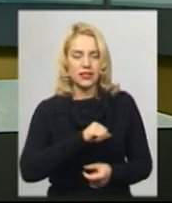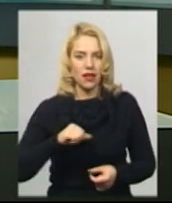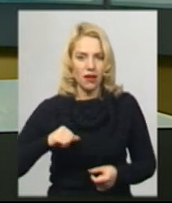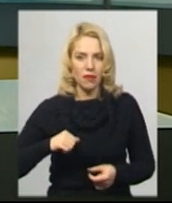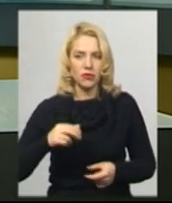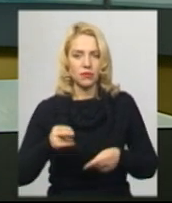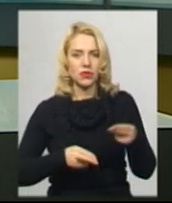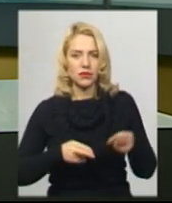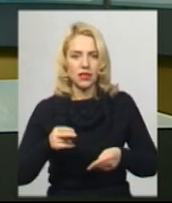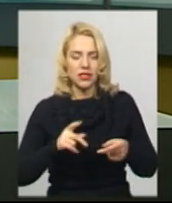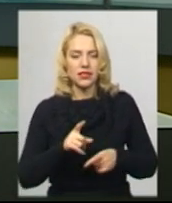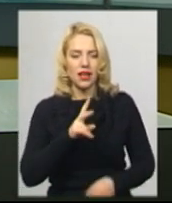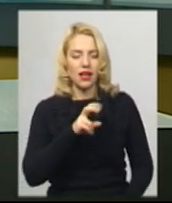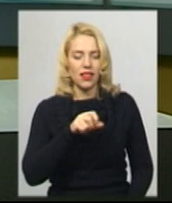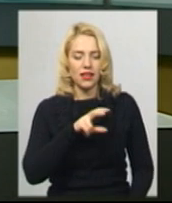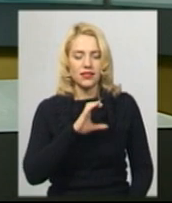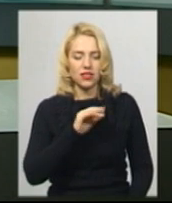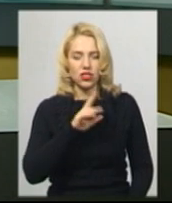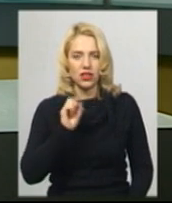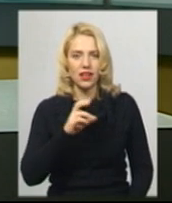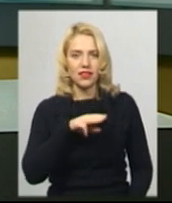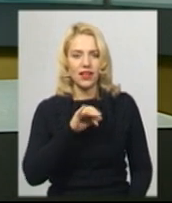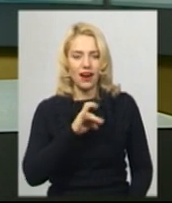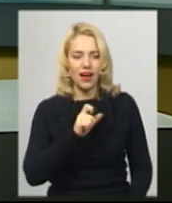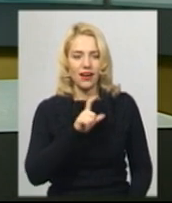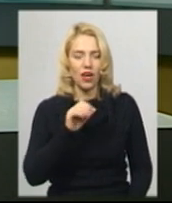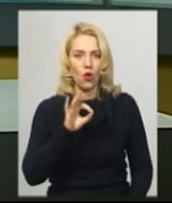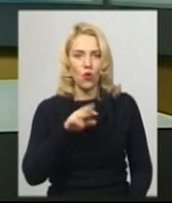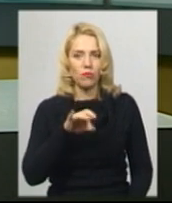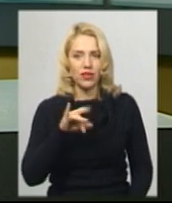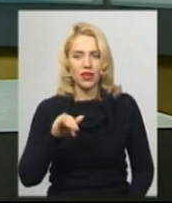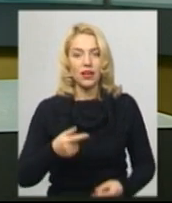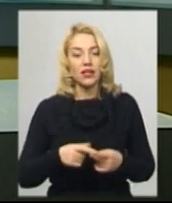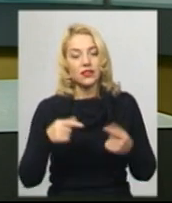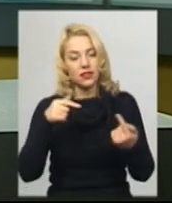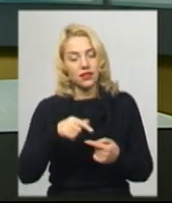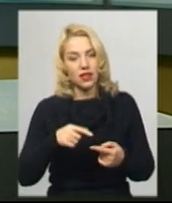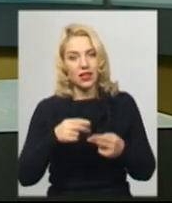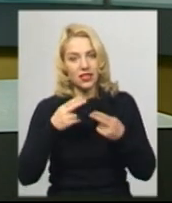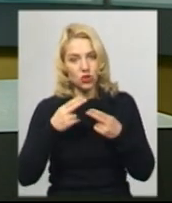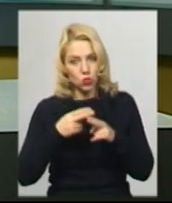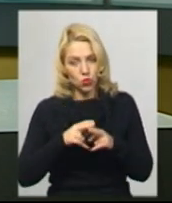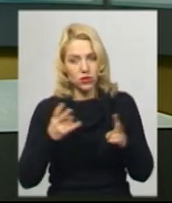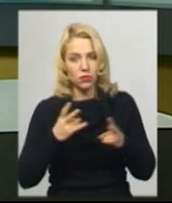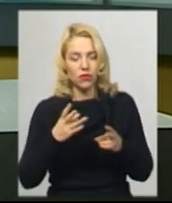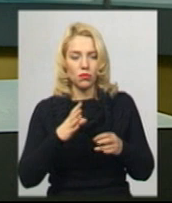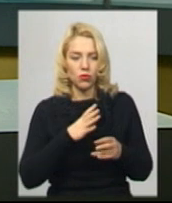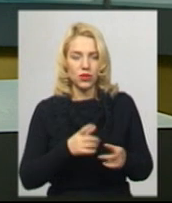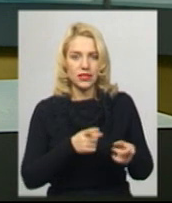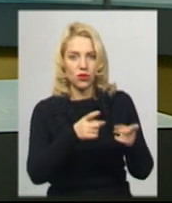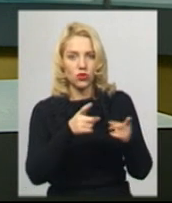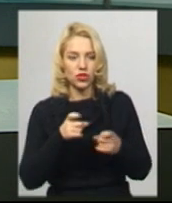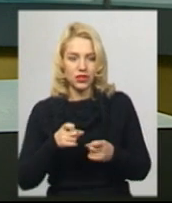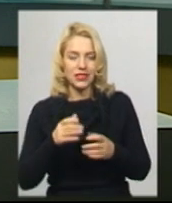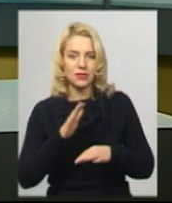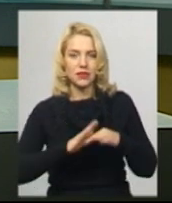трахеостомією. Вона після операції померла. Згідно з інструкцією, лікар мав залучити до проведення операції спеціалістів лорвідділення.